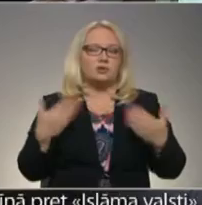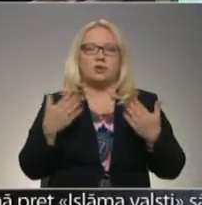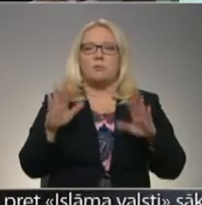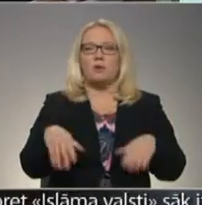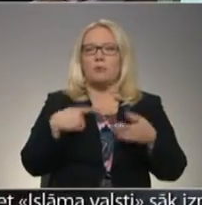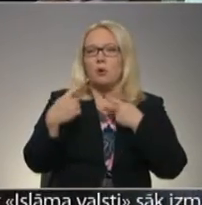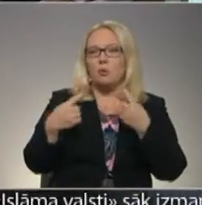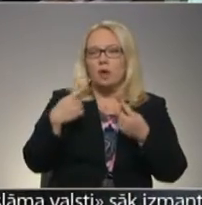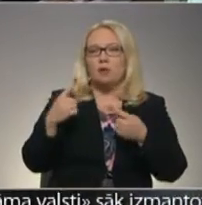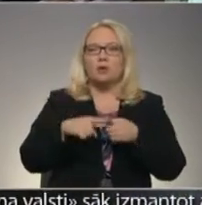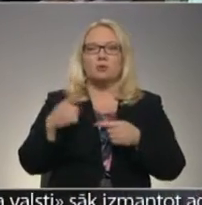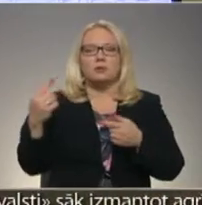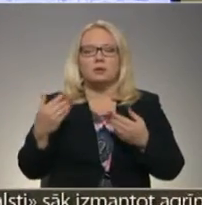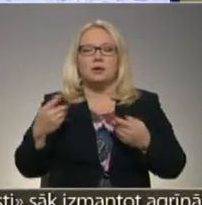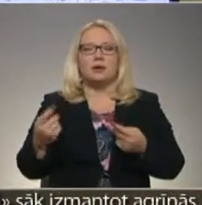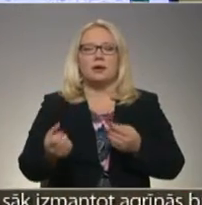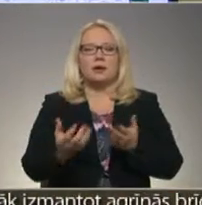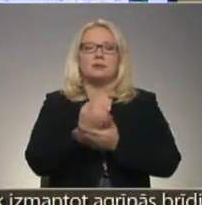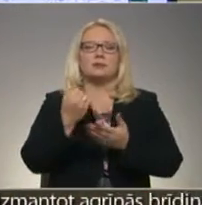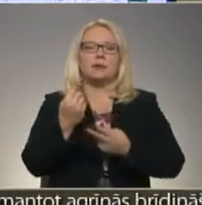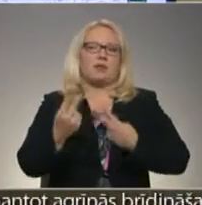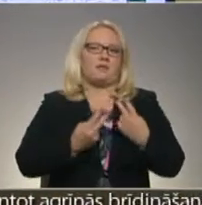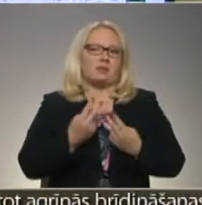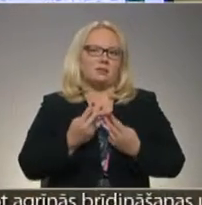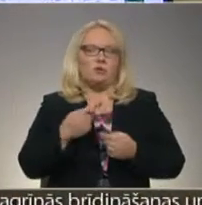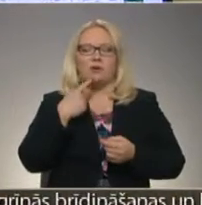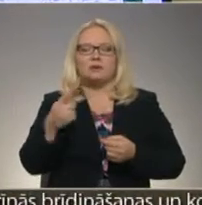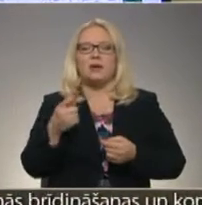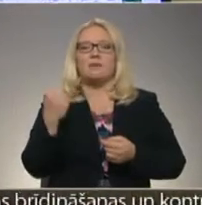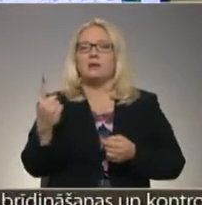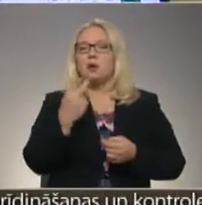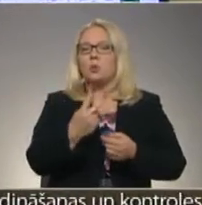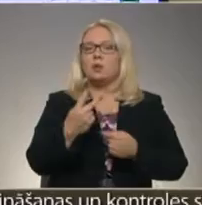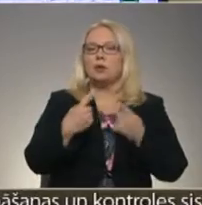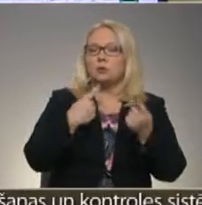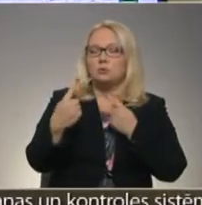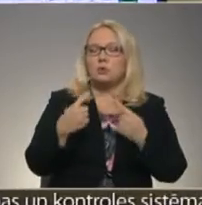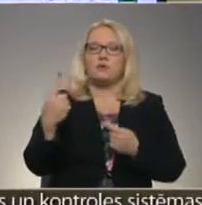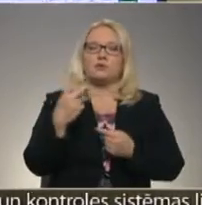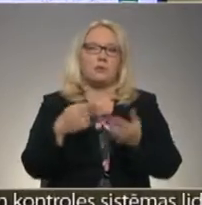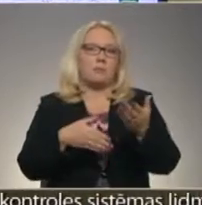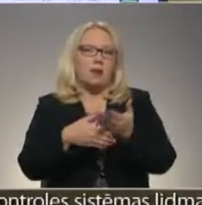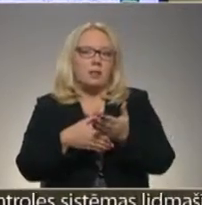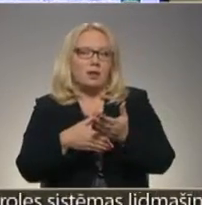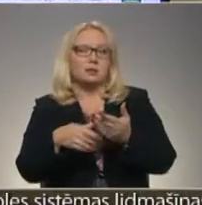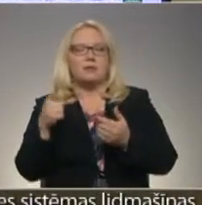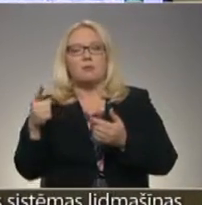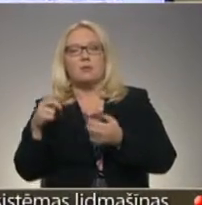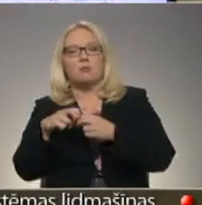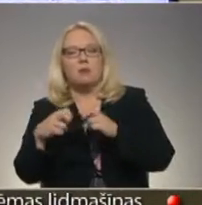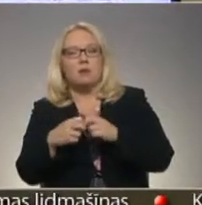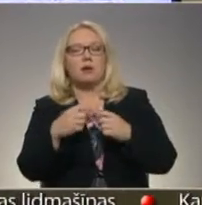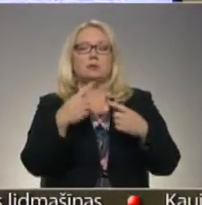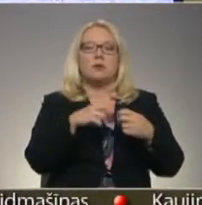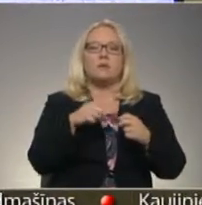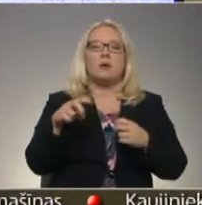parunāties un smelties iedvesmu. Viņi viens ar otru izrunājas, izpalīdz, vienam ir tādi komenti, otram sādi, viņiem tāda